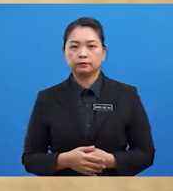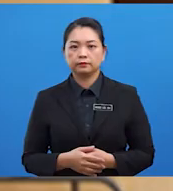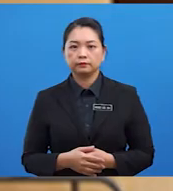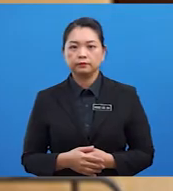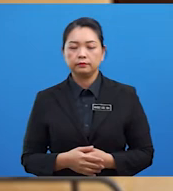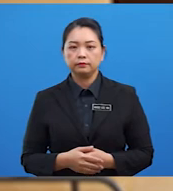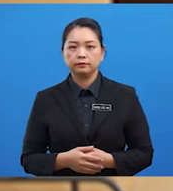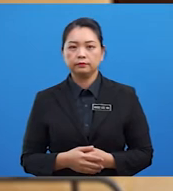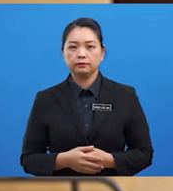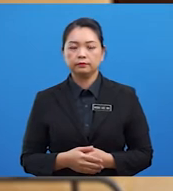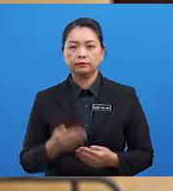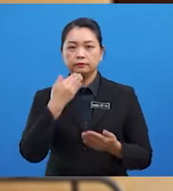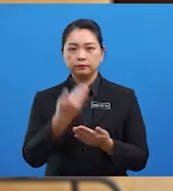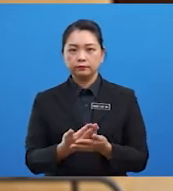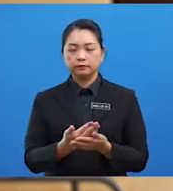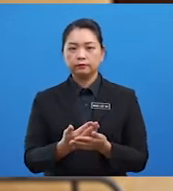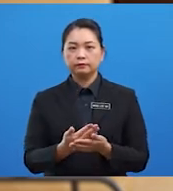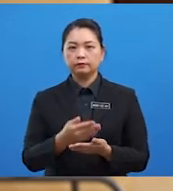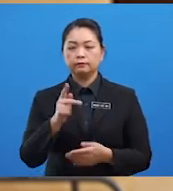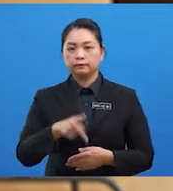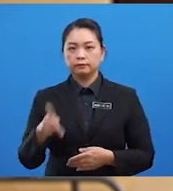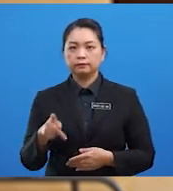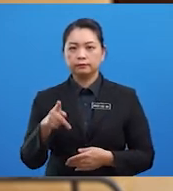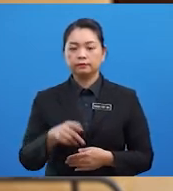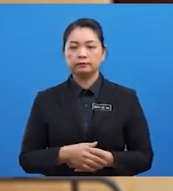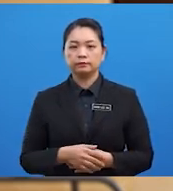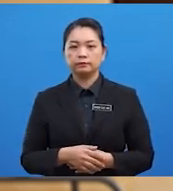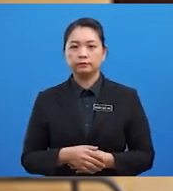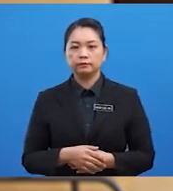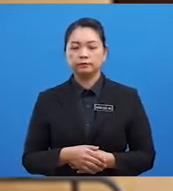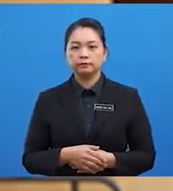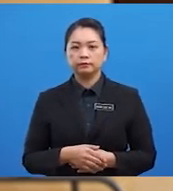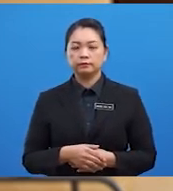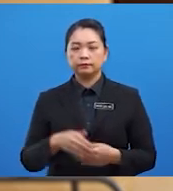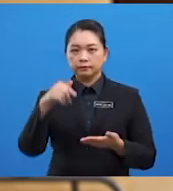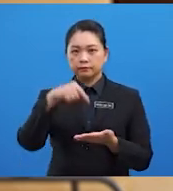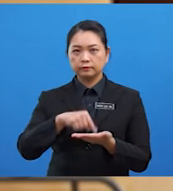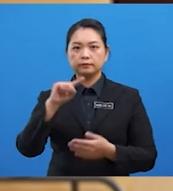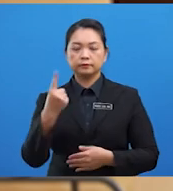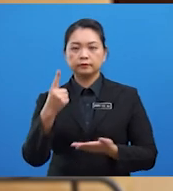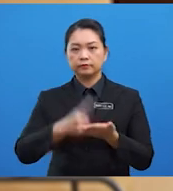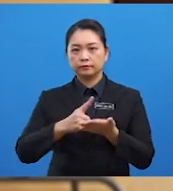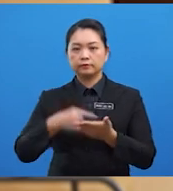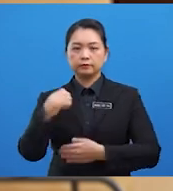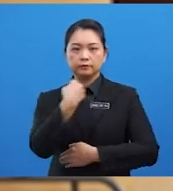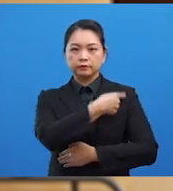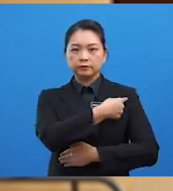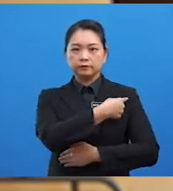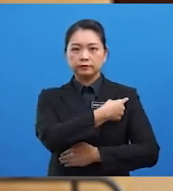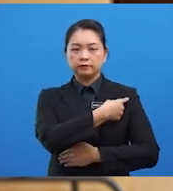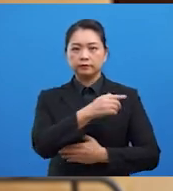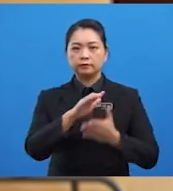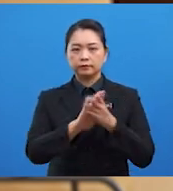baik pelajar cikgu yang dikasih sekalian setakat ini sahaja perbincangan kita selamat